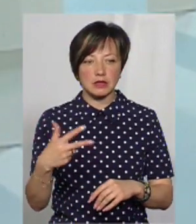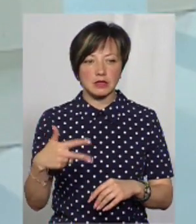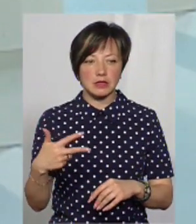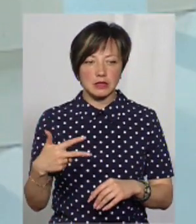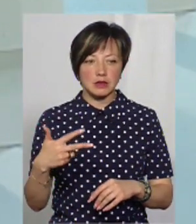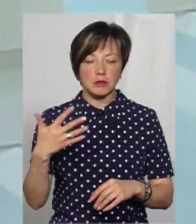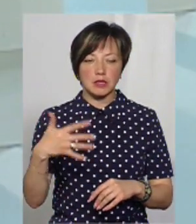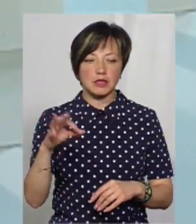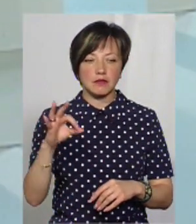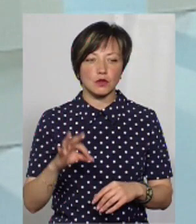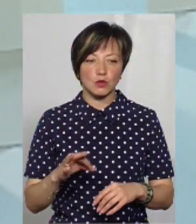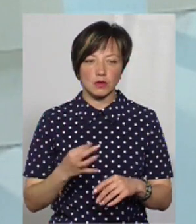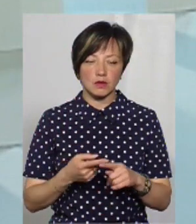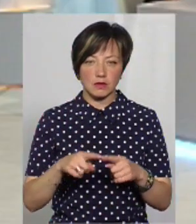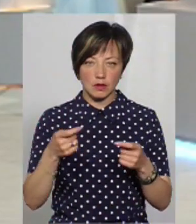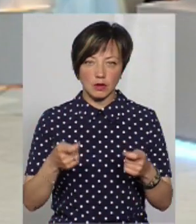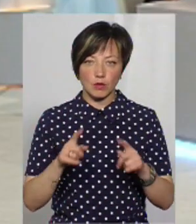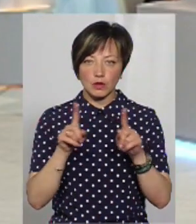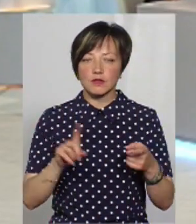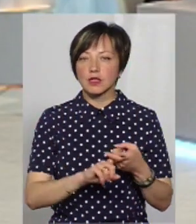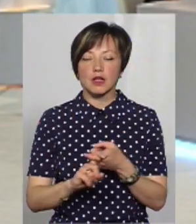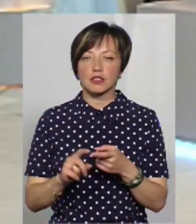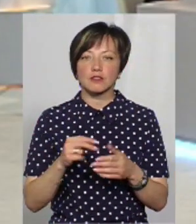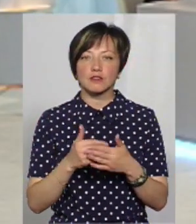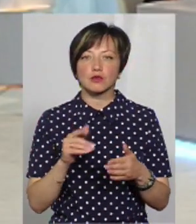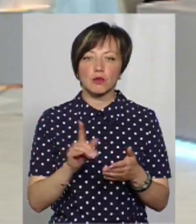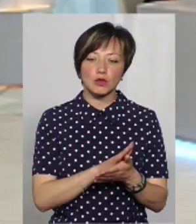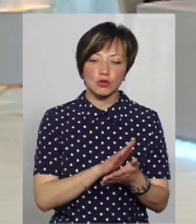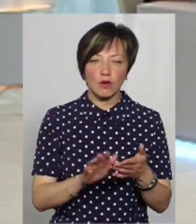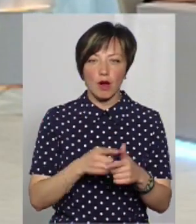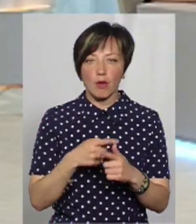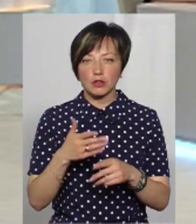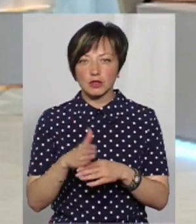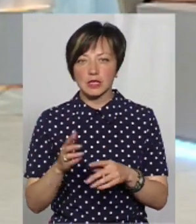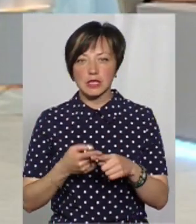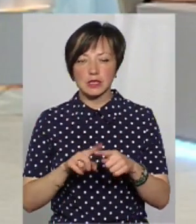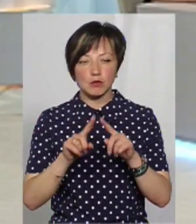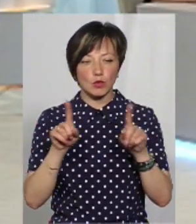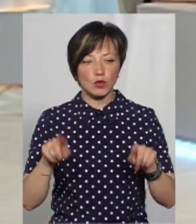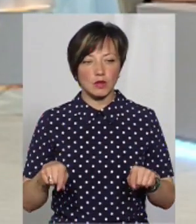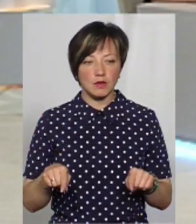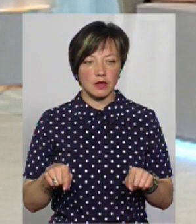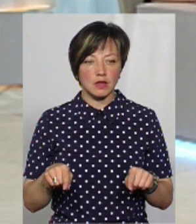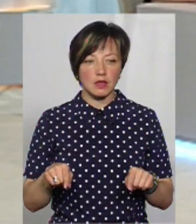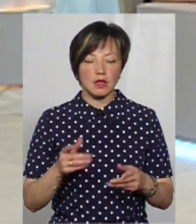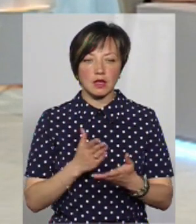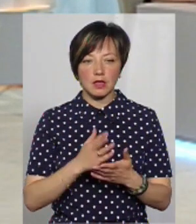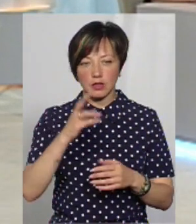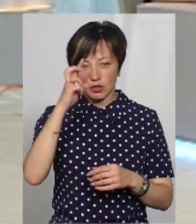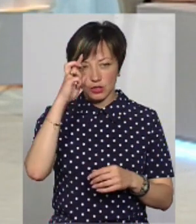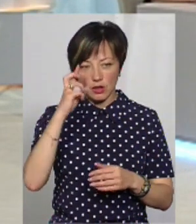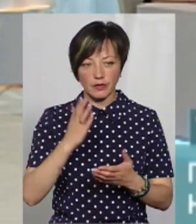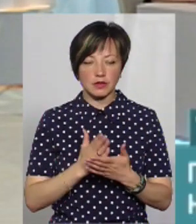-50% ці путівки. А це, до речі, від чого залежить? Або безкоштовне, або часова доплата? путівки є ще в